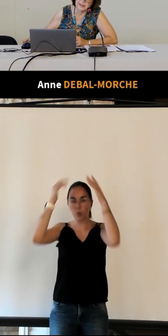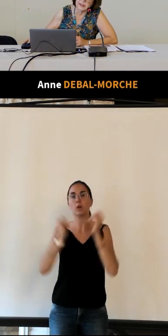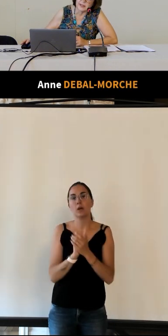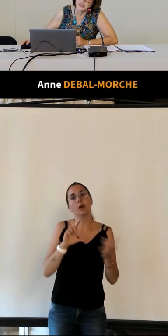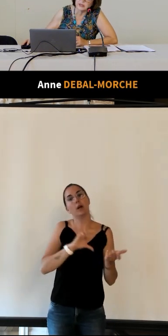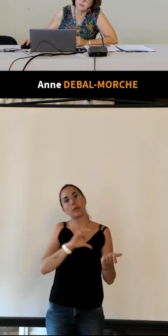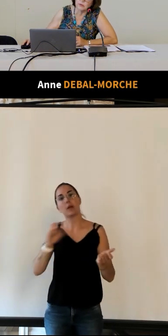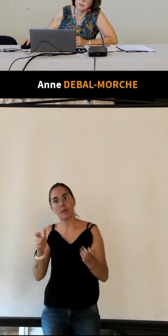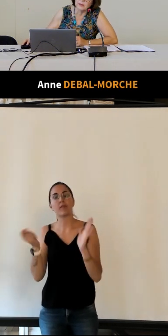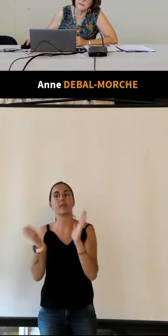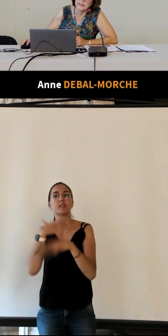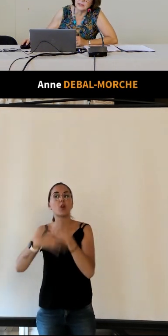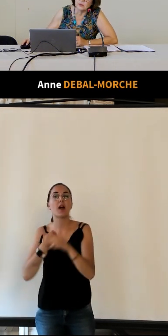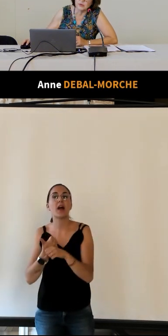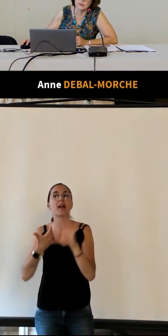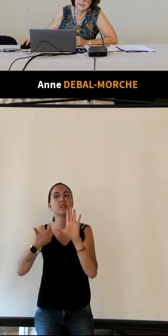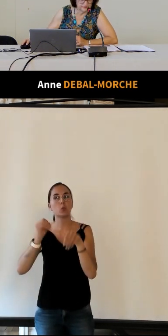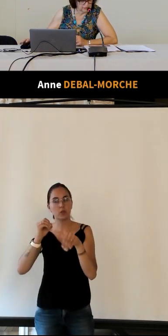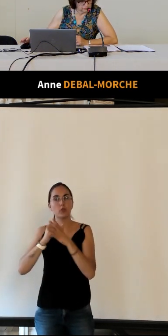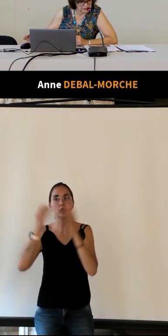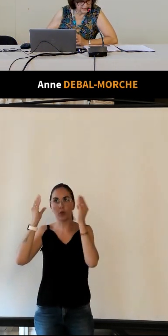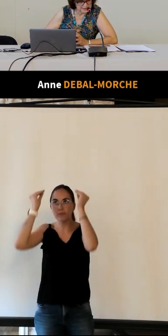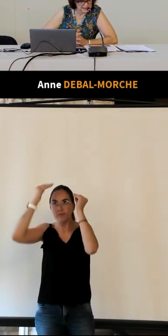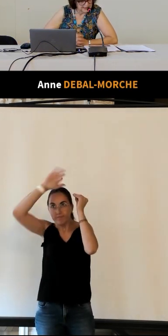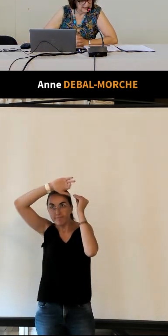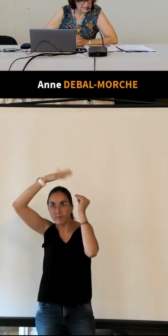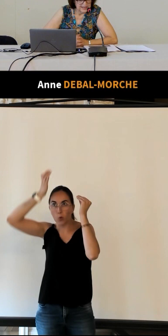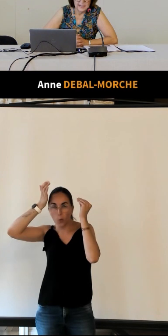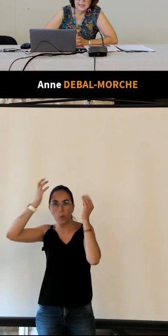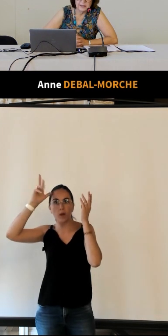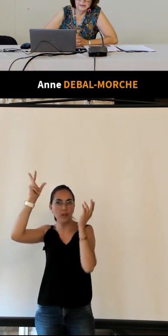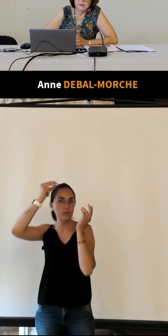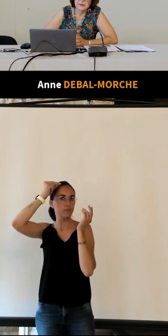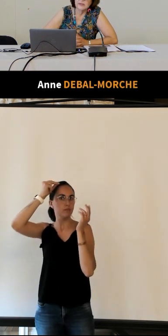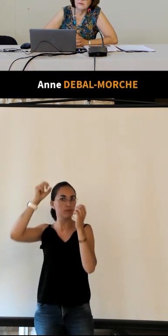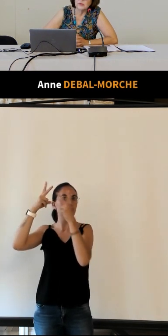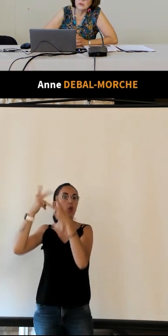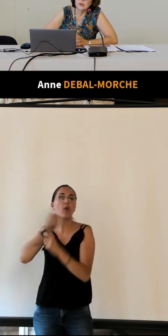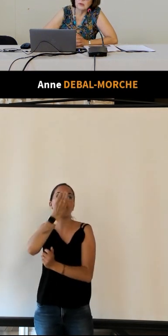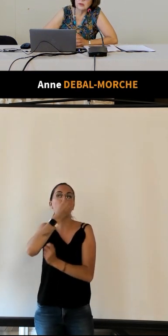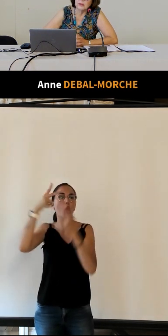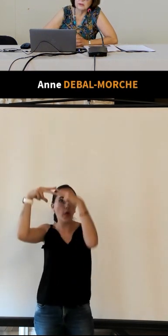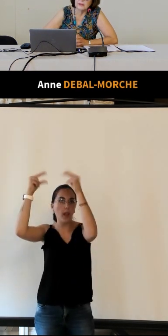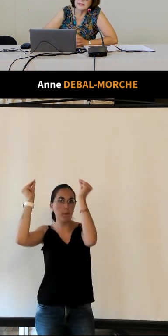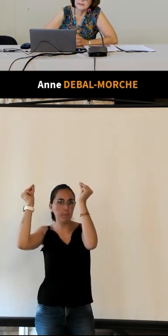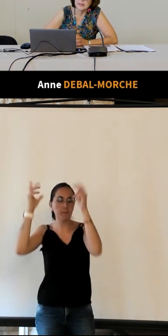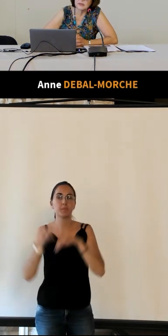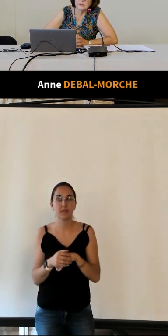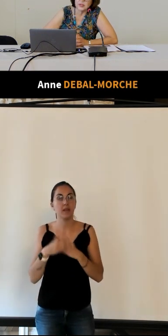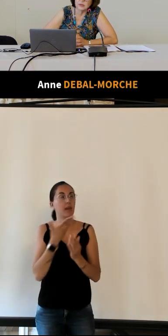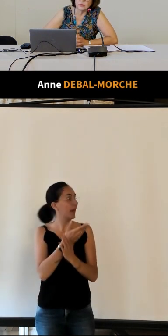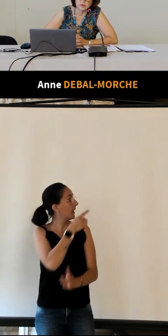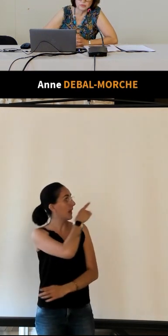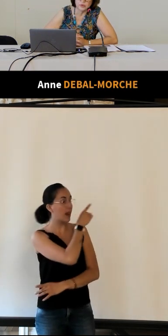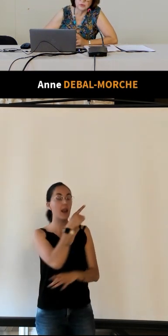un chapeau rond avec un écusson avec des fleurs de lys et là cette photo a été prise